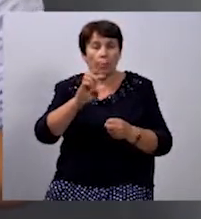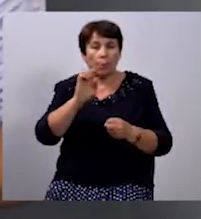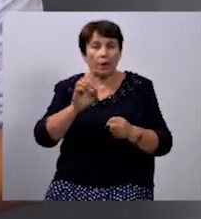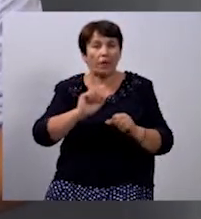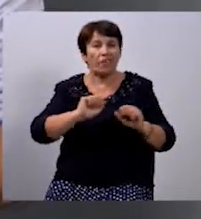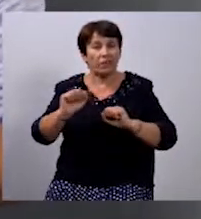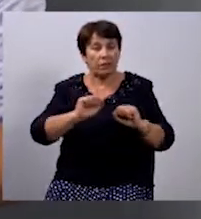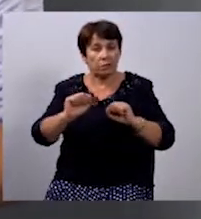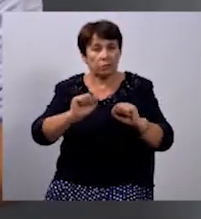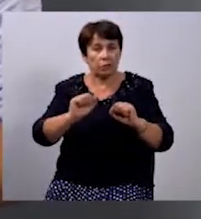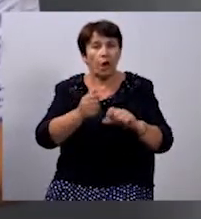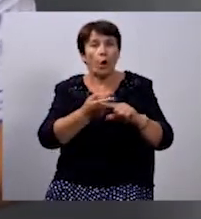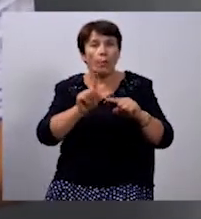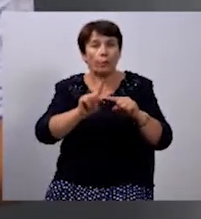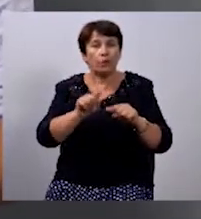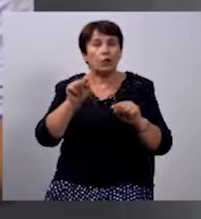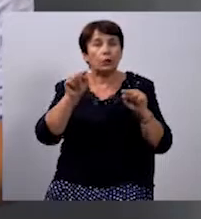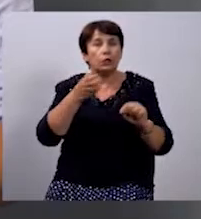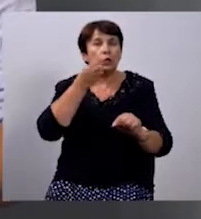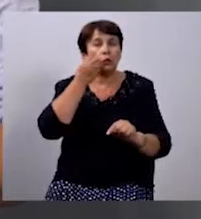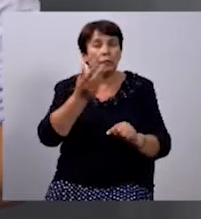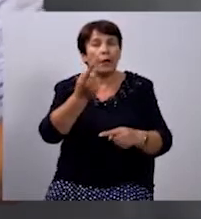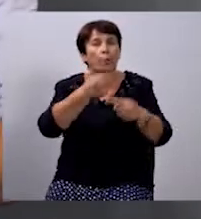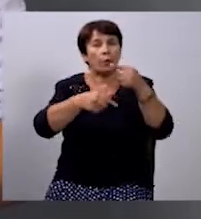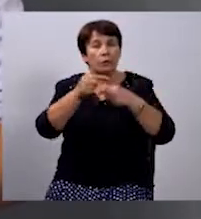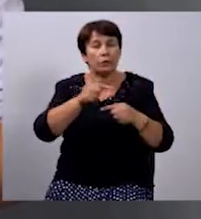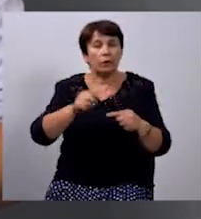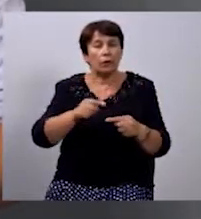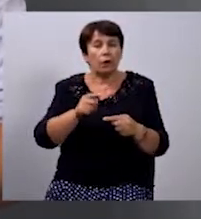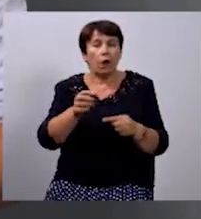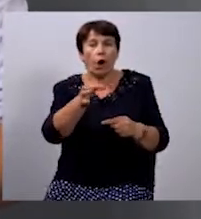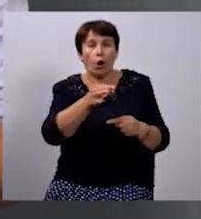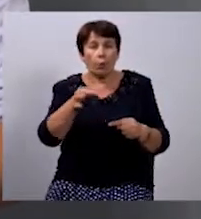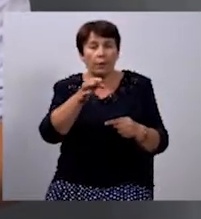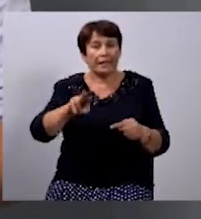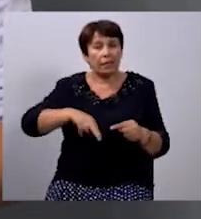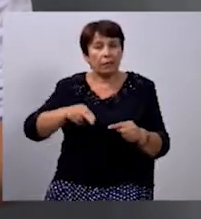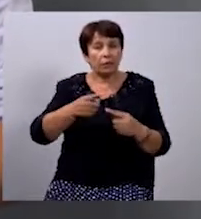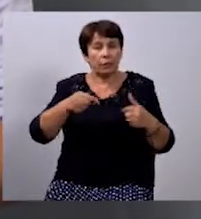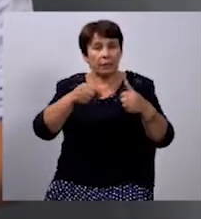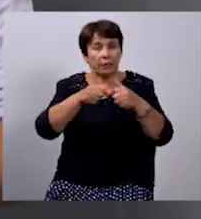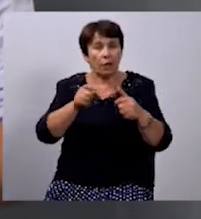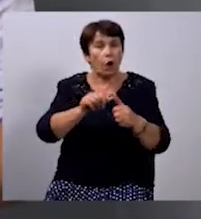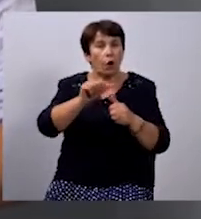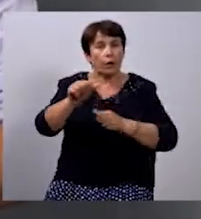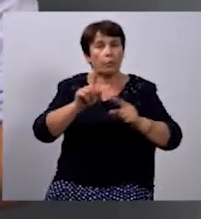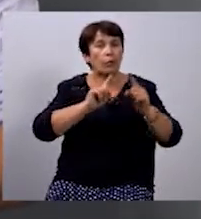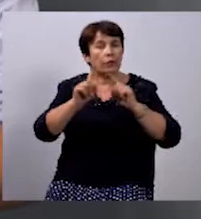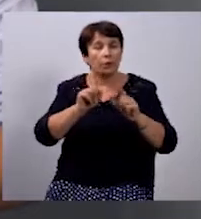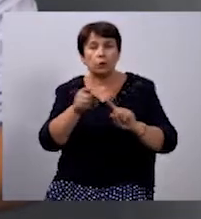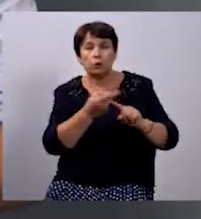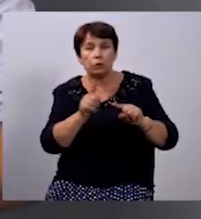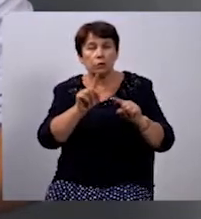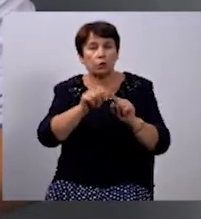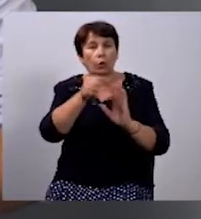відрядженні. Проте тоді, коли він повернеться, очільник облдержадміністрації проведе окрему нараду щодо